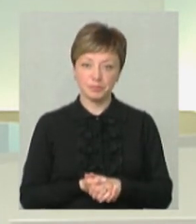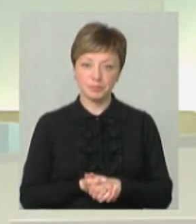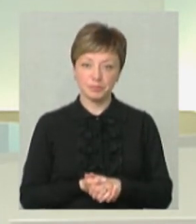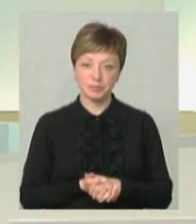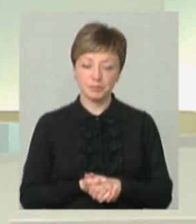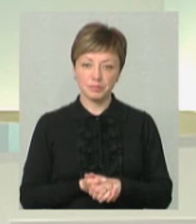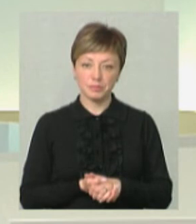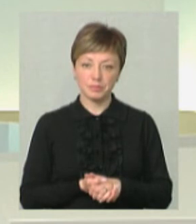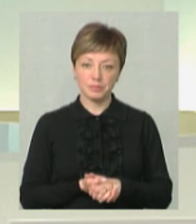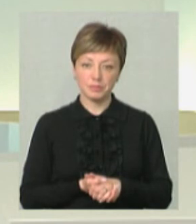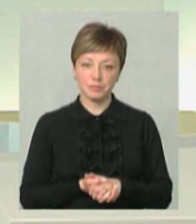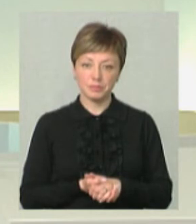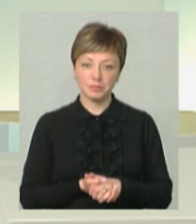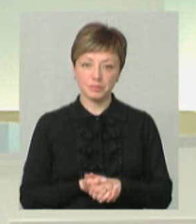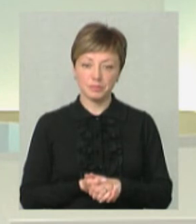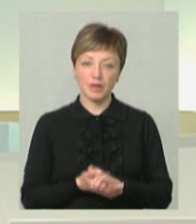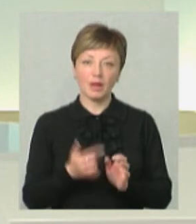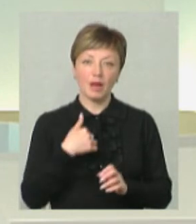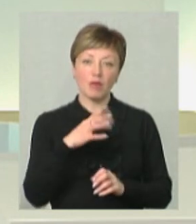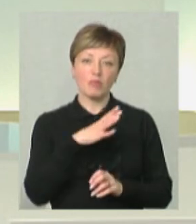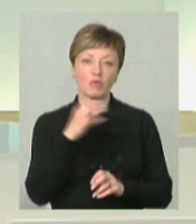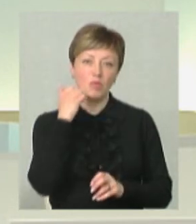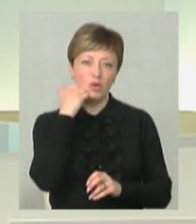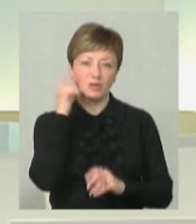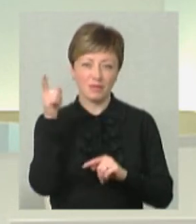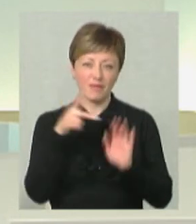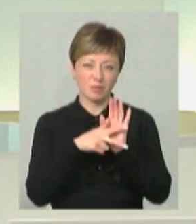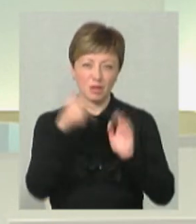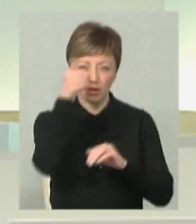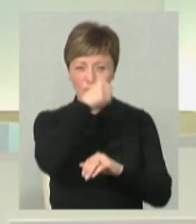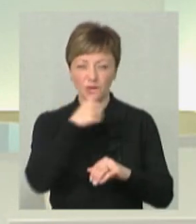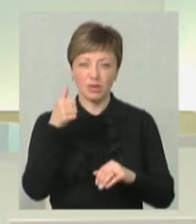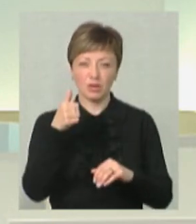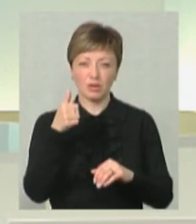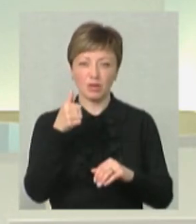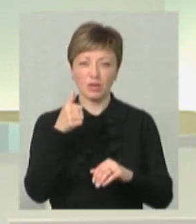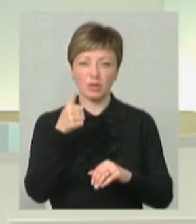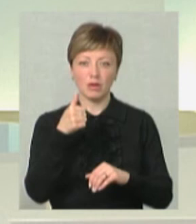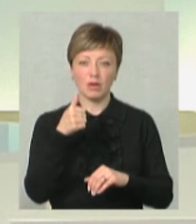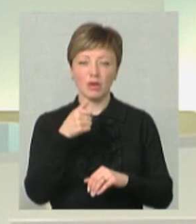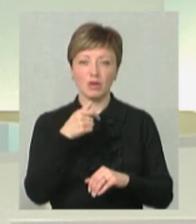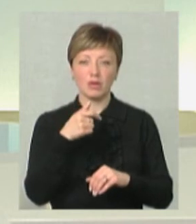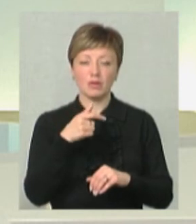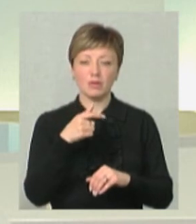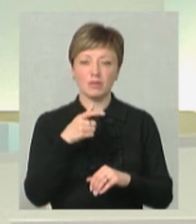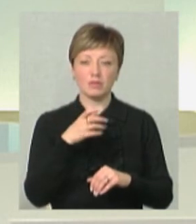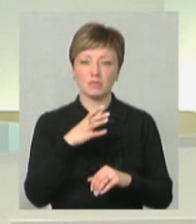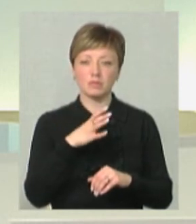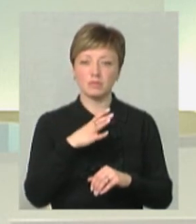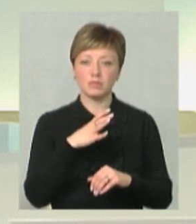я був москвистем, десь кість були 80-х років, і були Дні культури Польщі в Радянському Союзі.